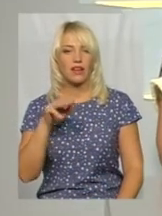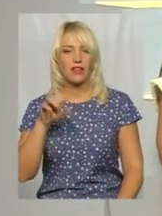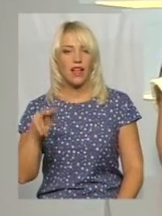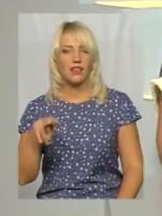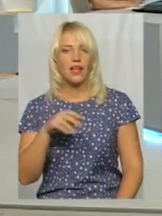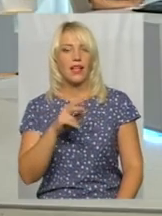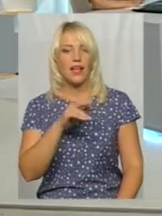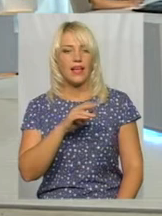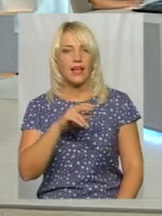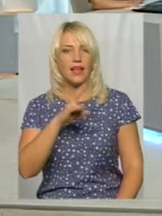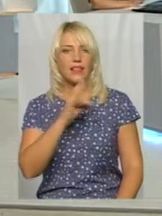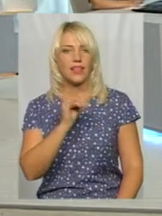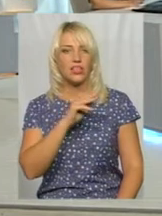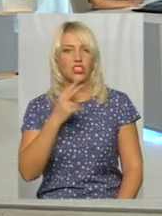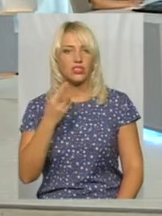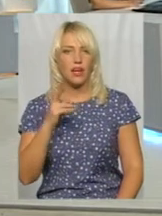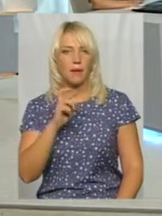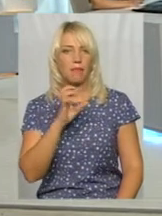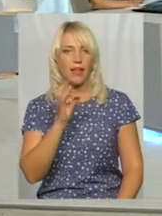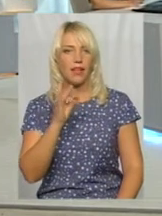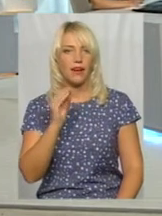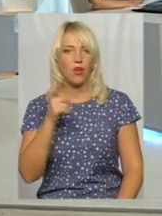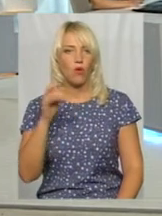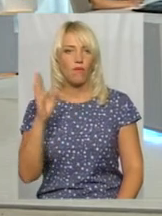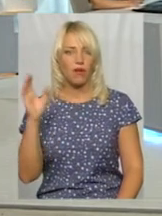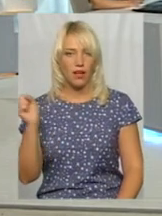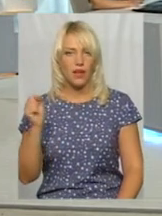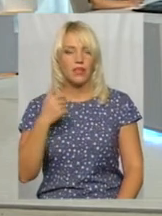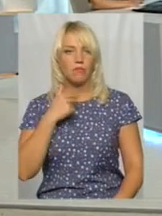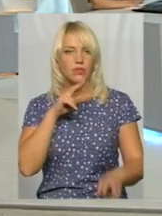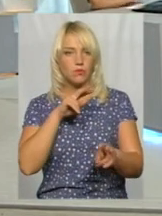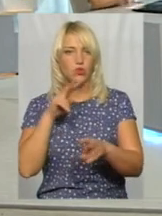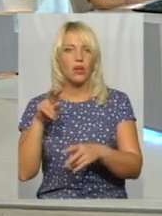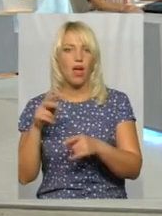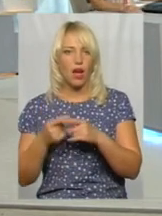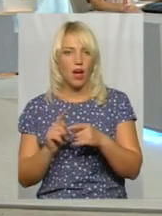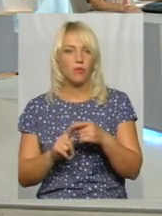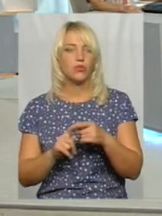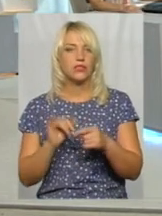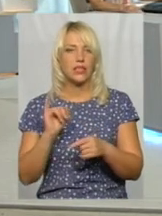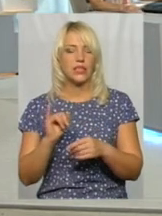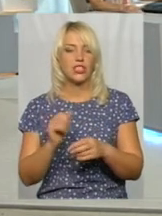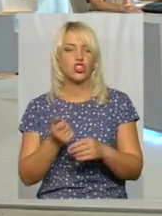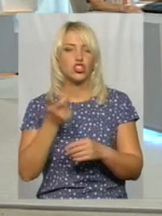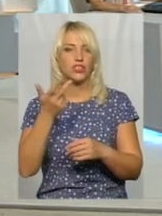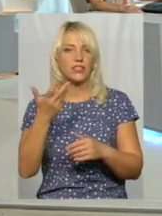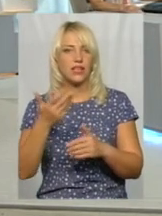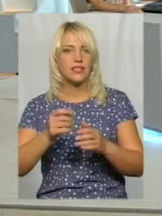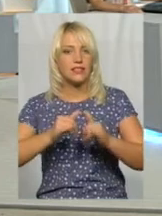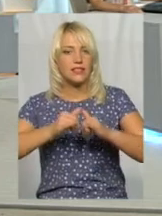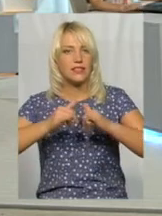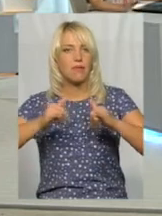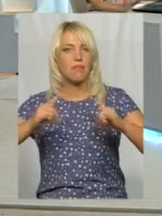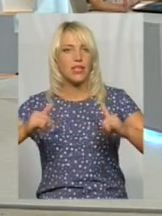Берегова, туди-далі. То спостерігаємо цю тенденцію і чисельність дітей збільшилась саме за